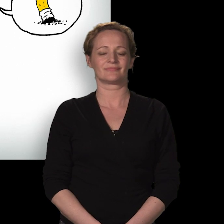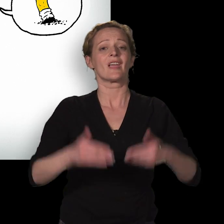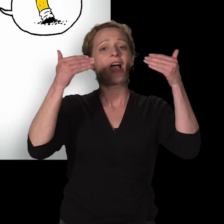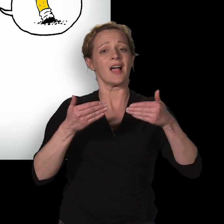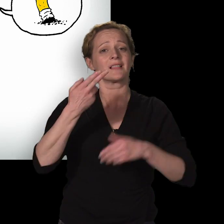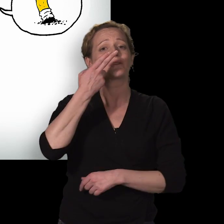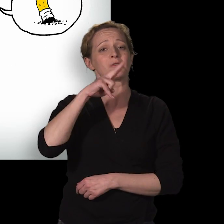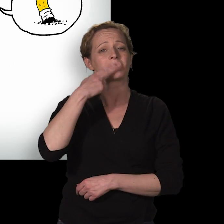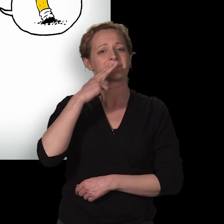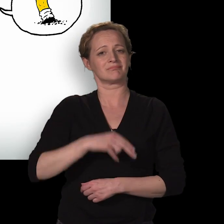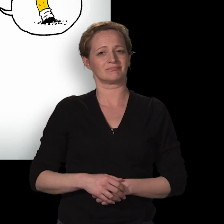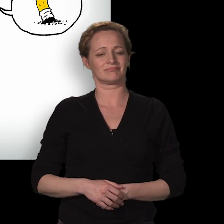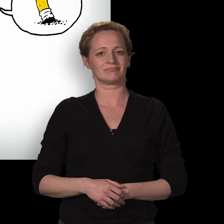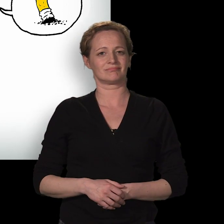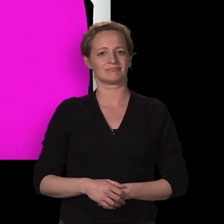J'arrête de fumer.